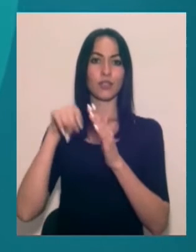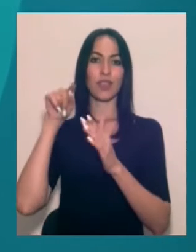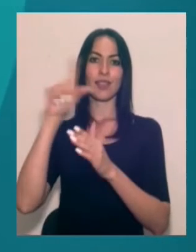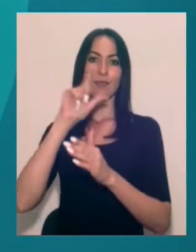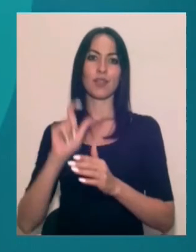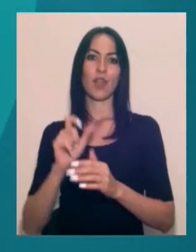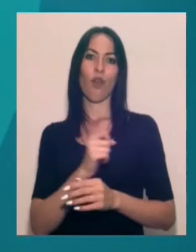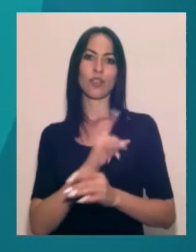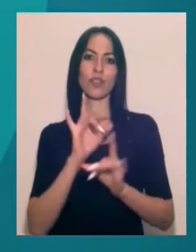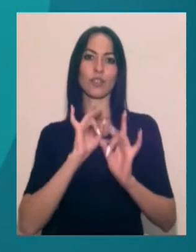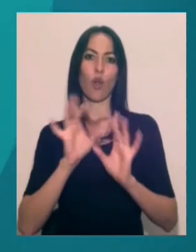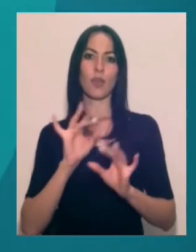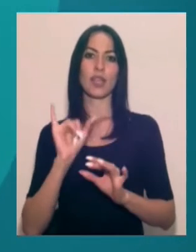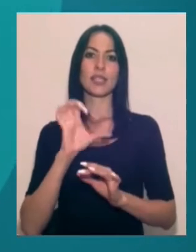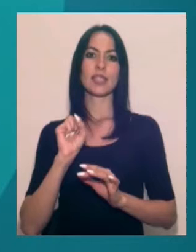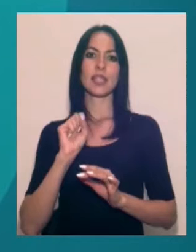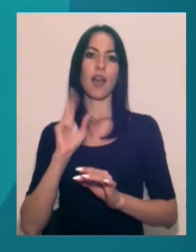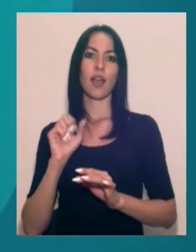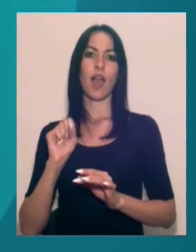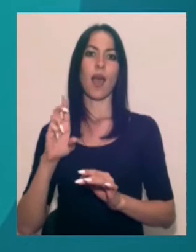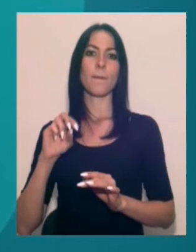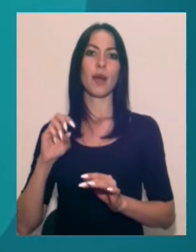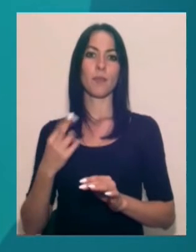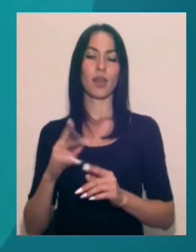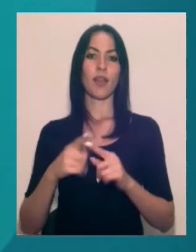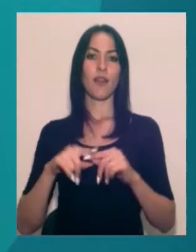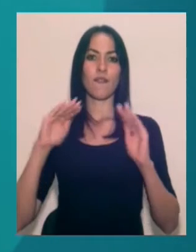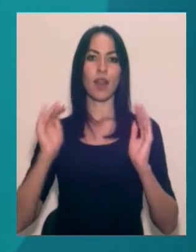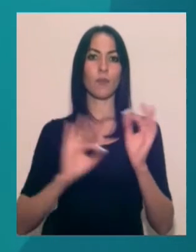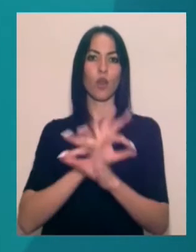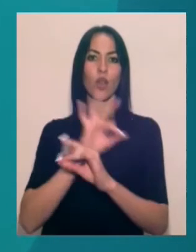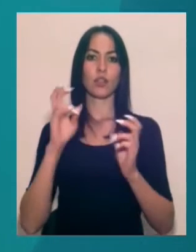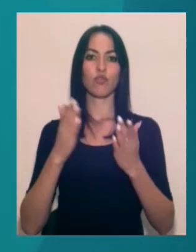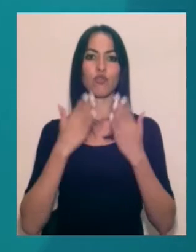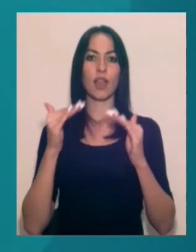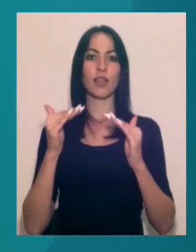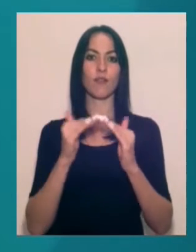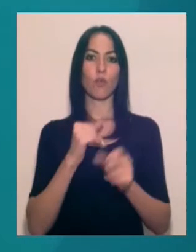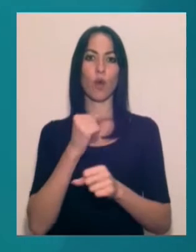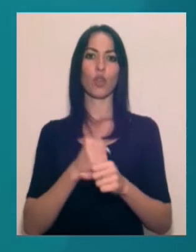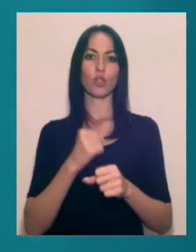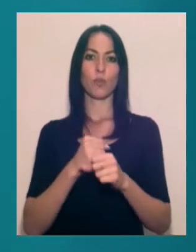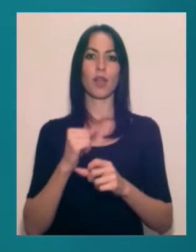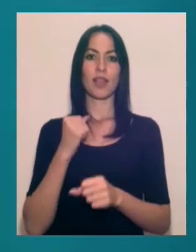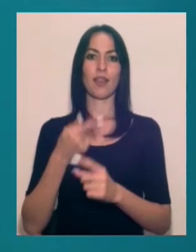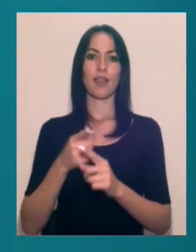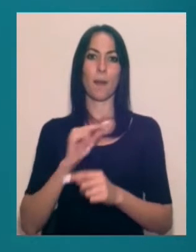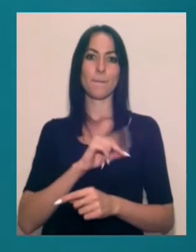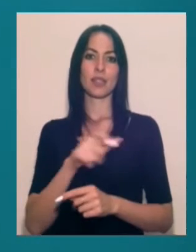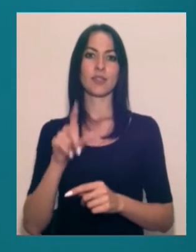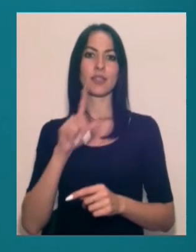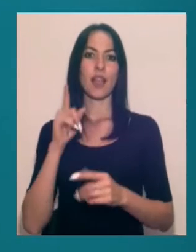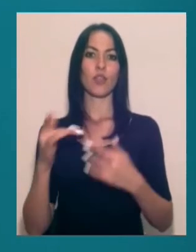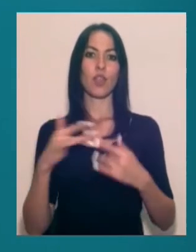одеських оповідань Ісаака Бабеля. Її створили у рамках проєкту «Читання вдома», який розробили працівники Зеленого театру. У ньому люди